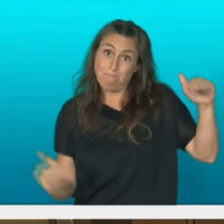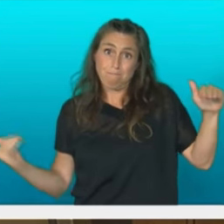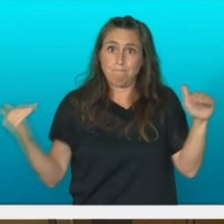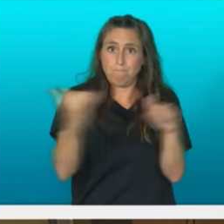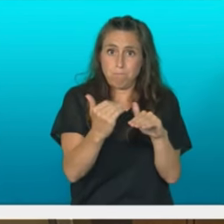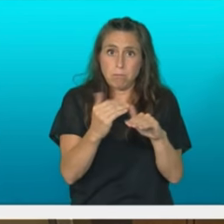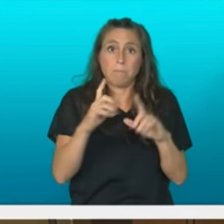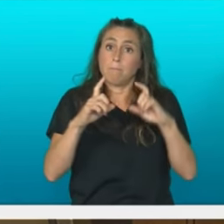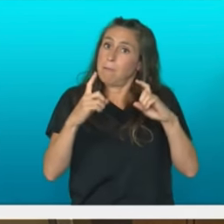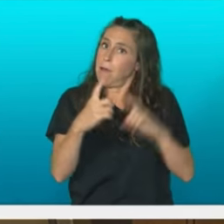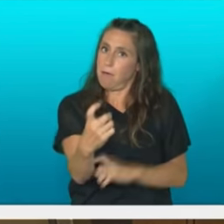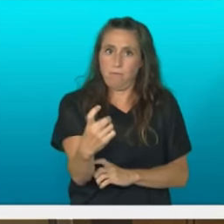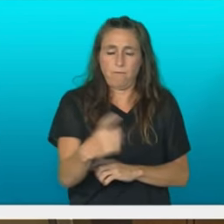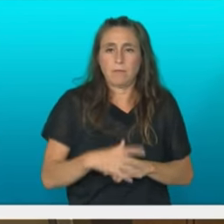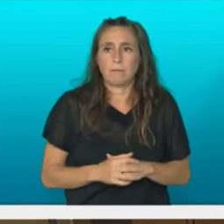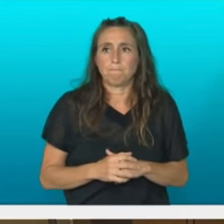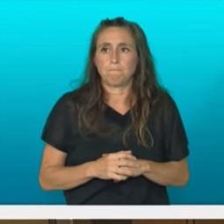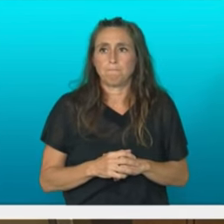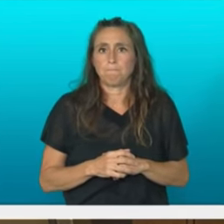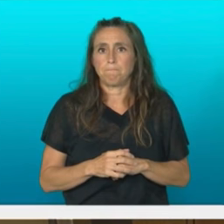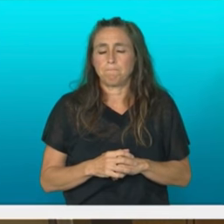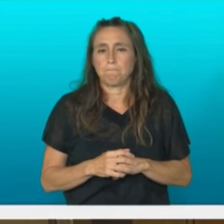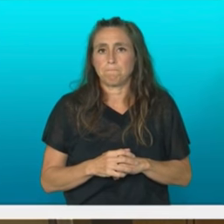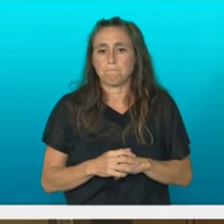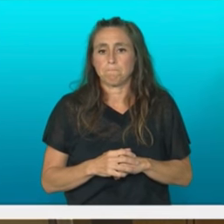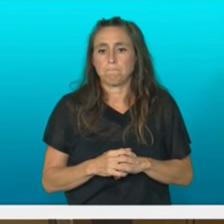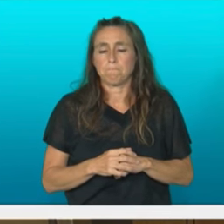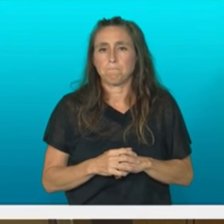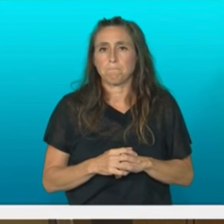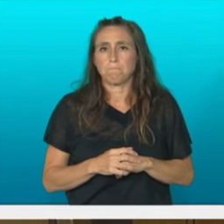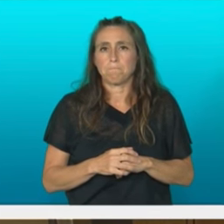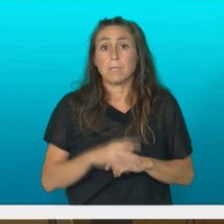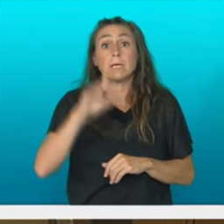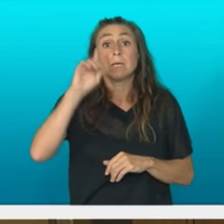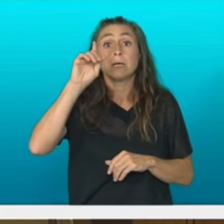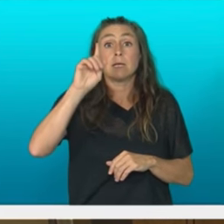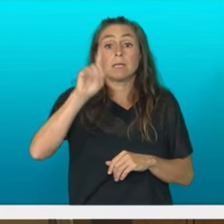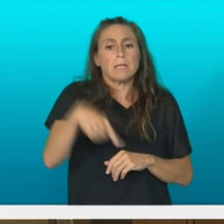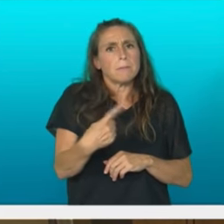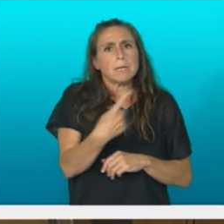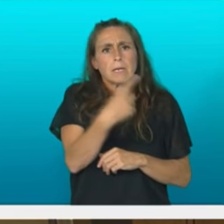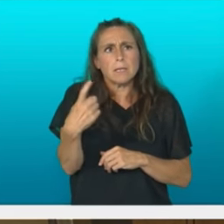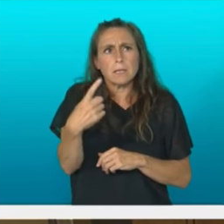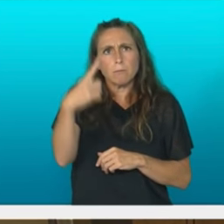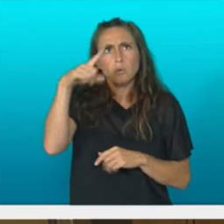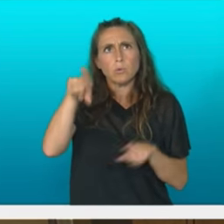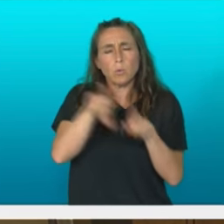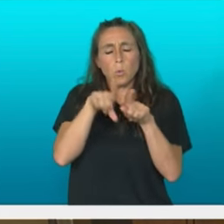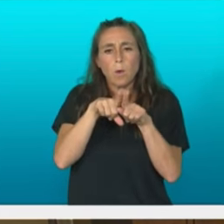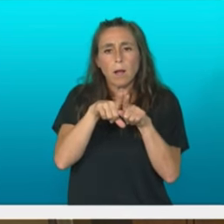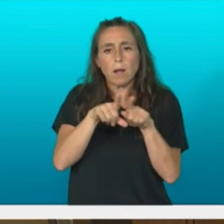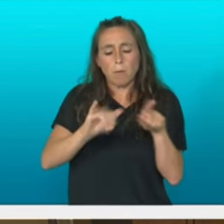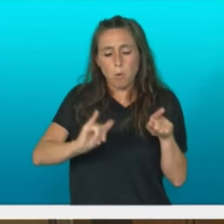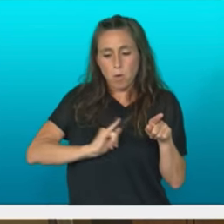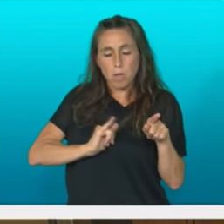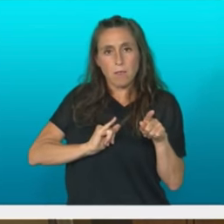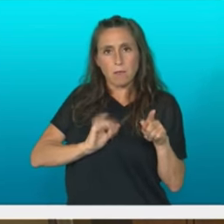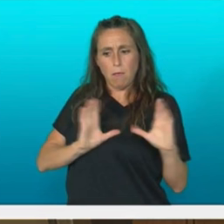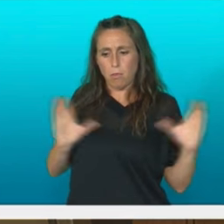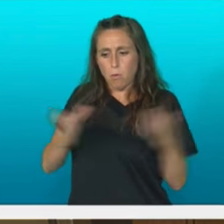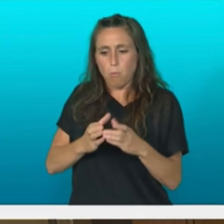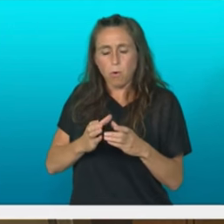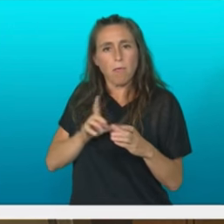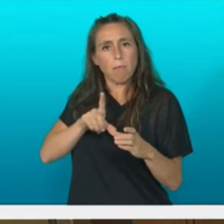premiazkoa iruditzen zego todo ello requiere un profundo sentido comunitario sentido de pertenencia a una comunidad